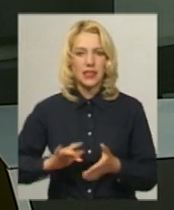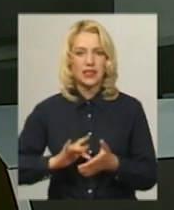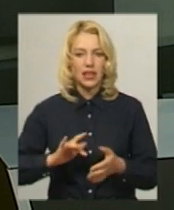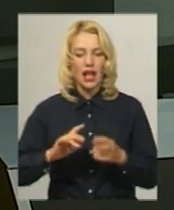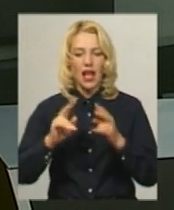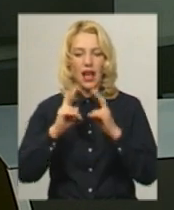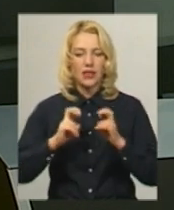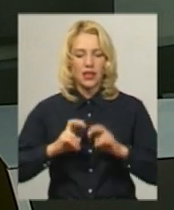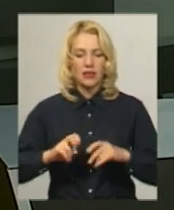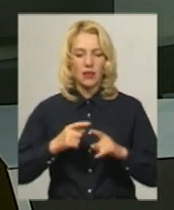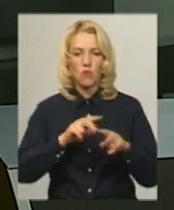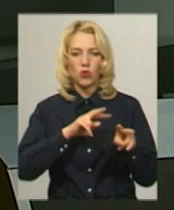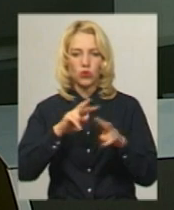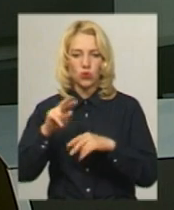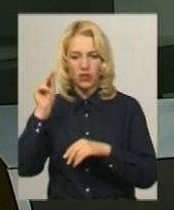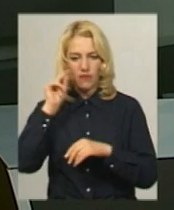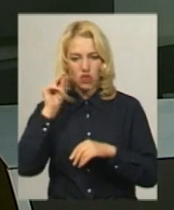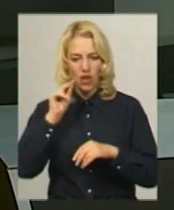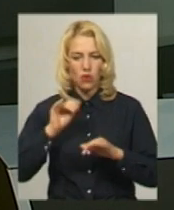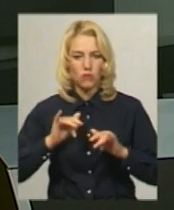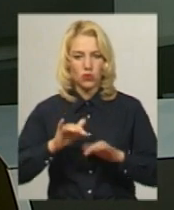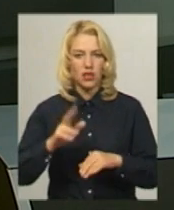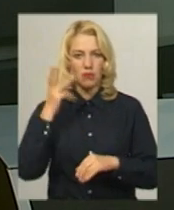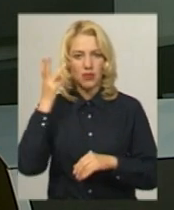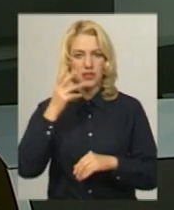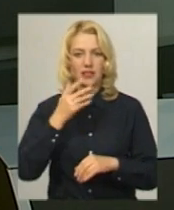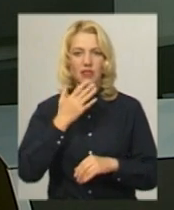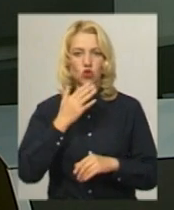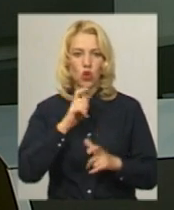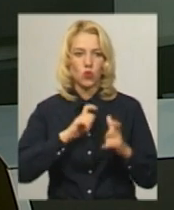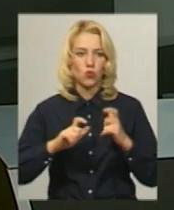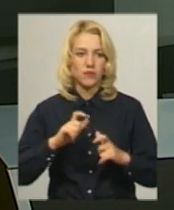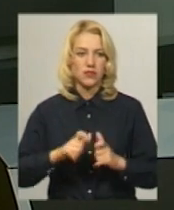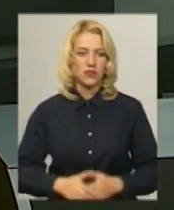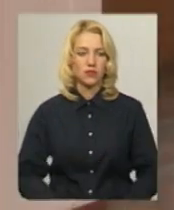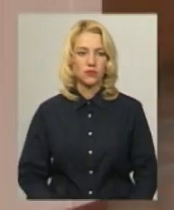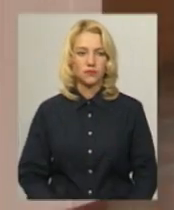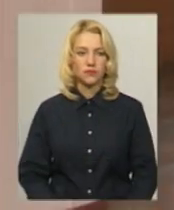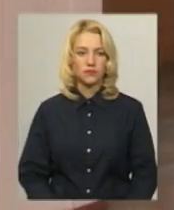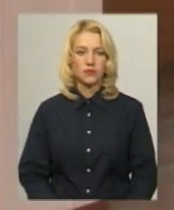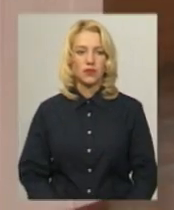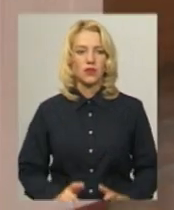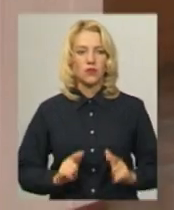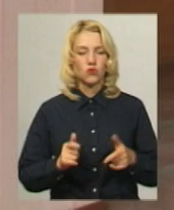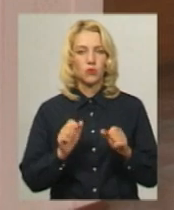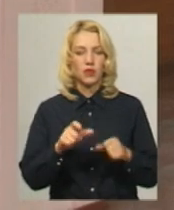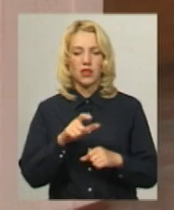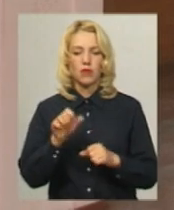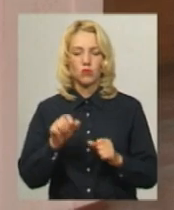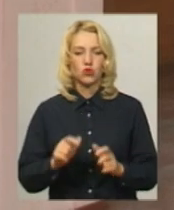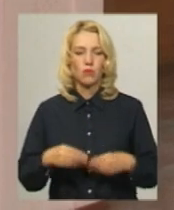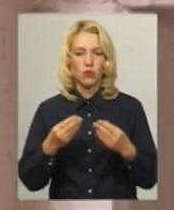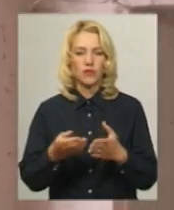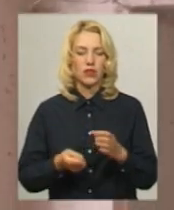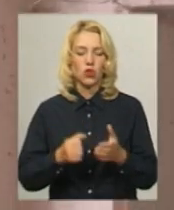організації навчального процесу Хмельницького національного університету Віктор Лопатовський. Вступники можуть подавати документи